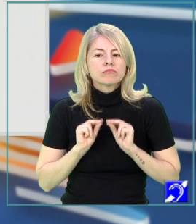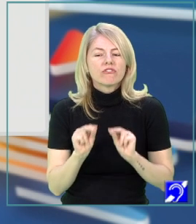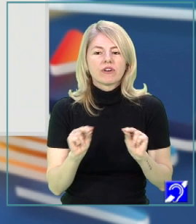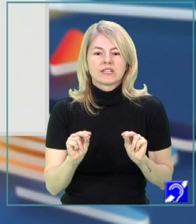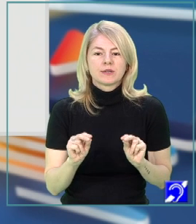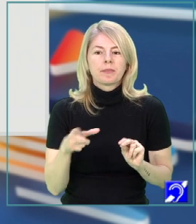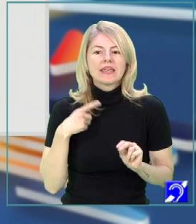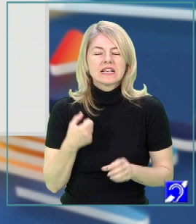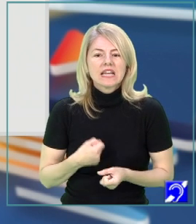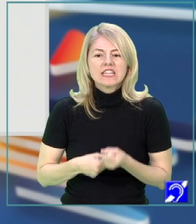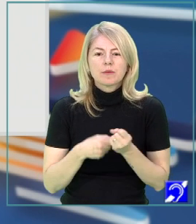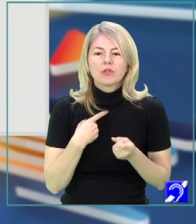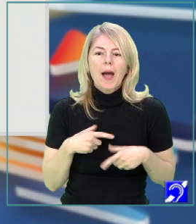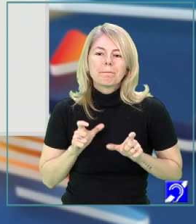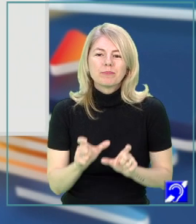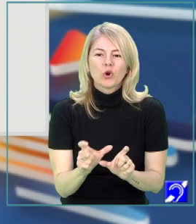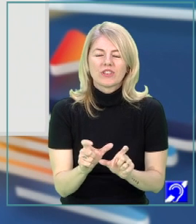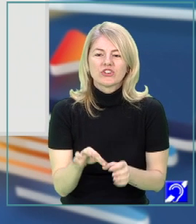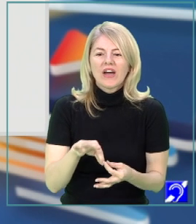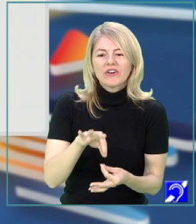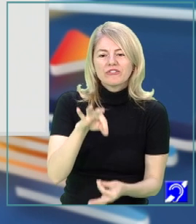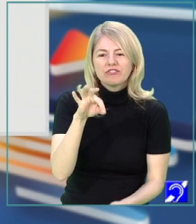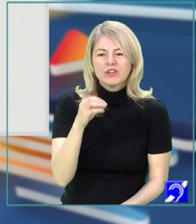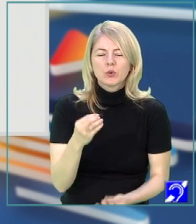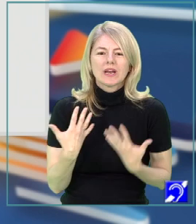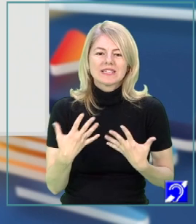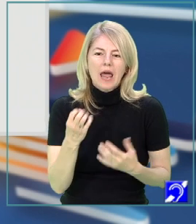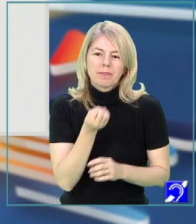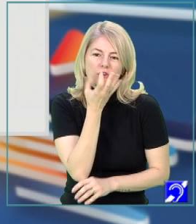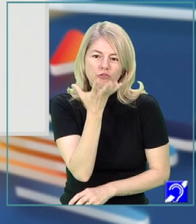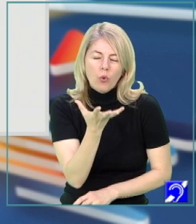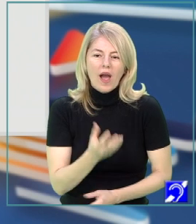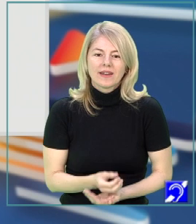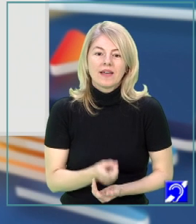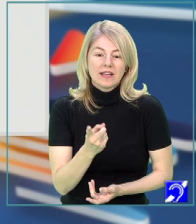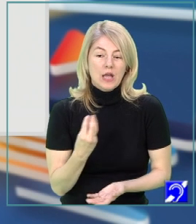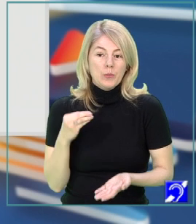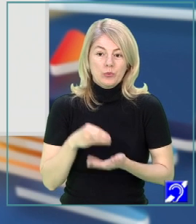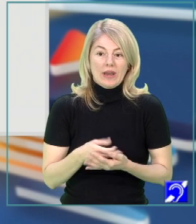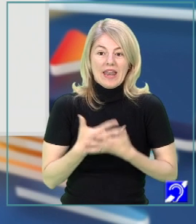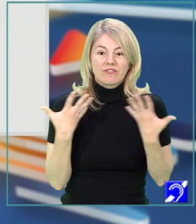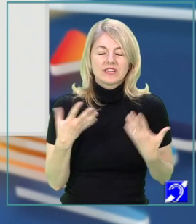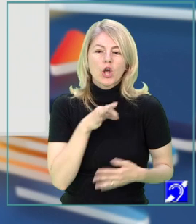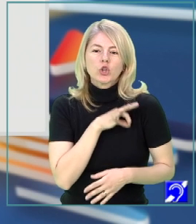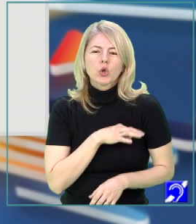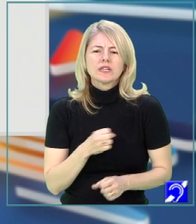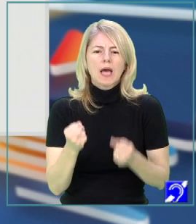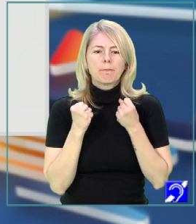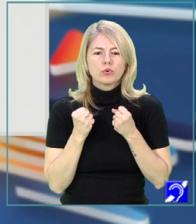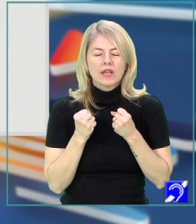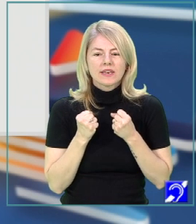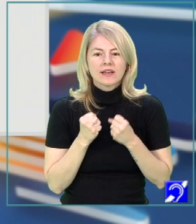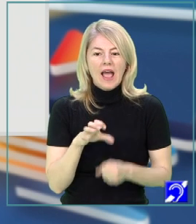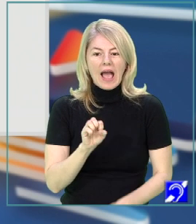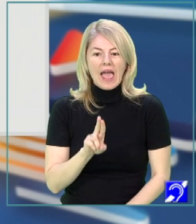Este îndemnul de a proteja firul plăpând de stânjenel, ceea ce pune în evidență dorința puternică